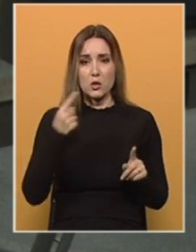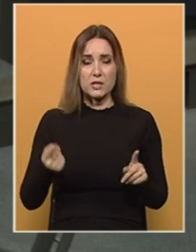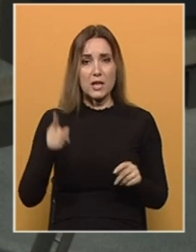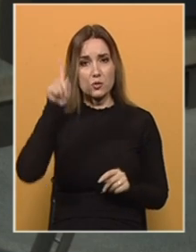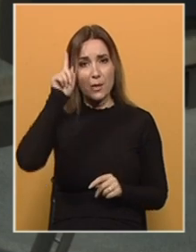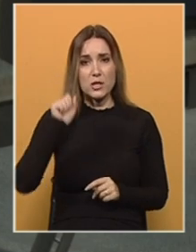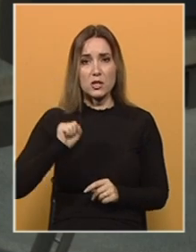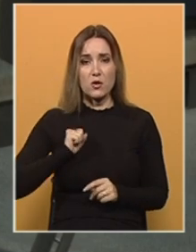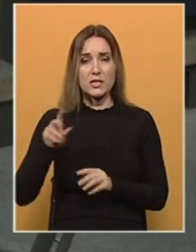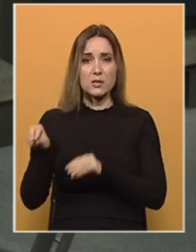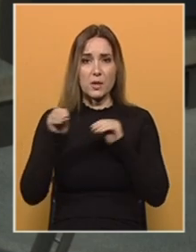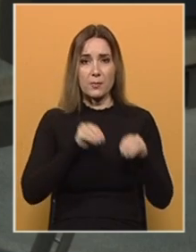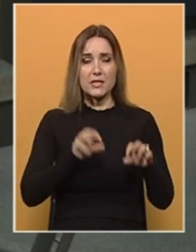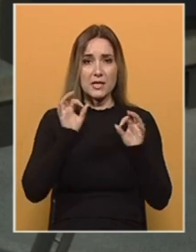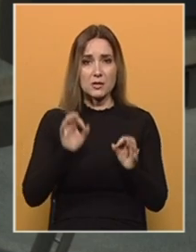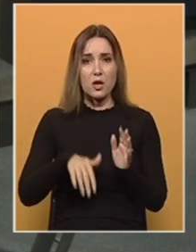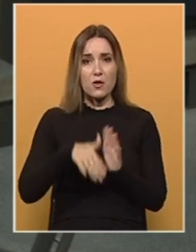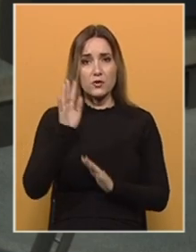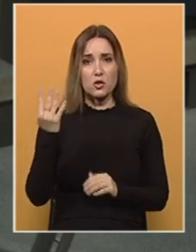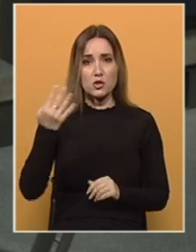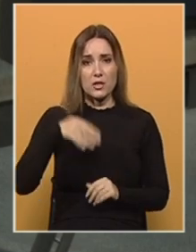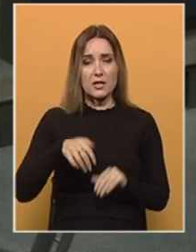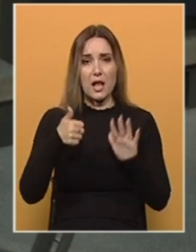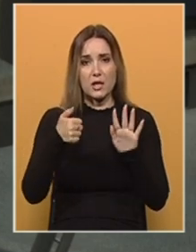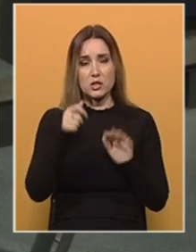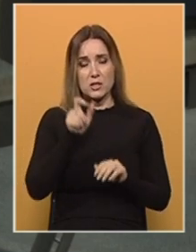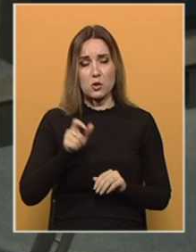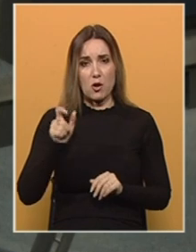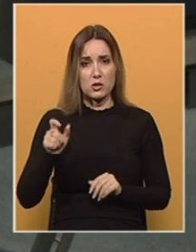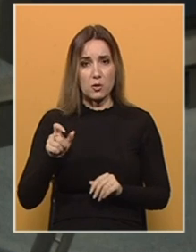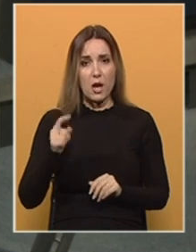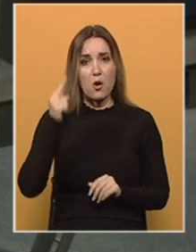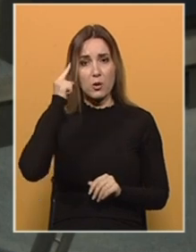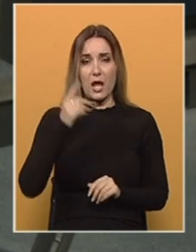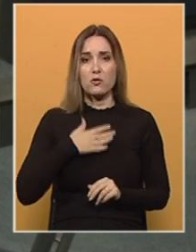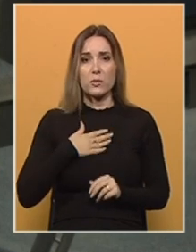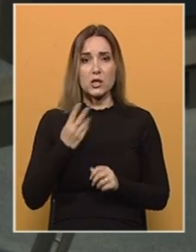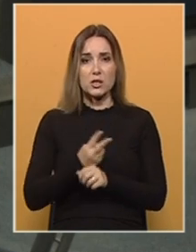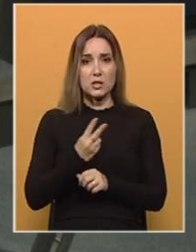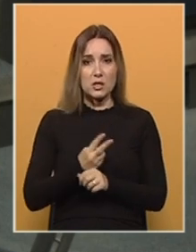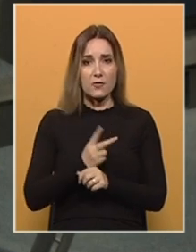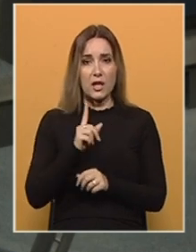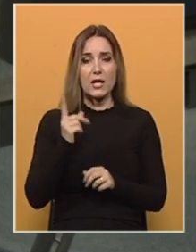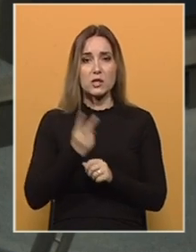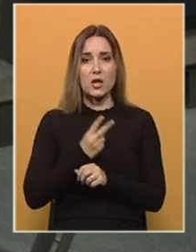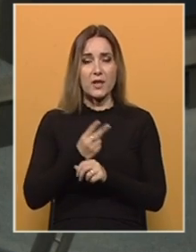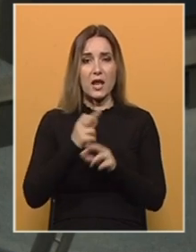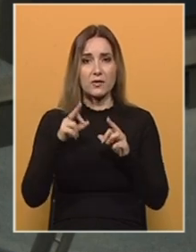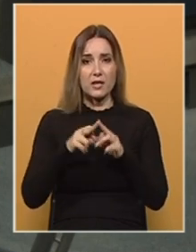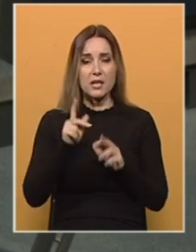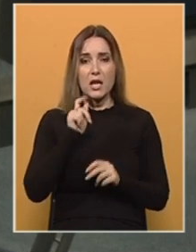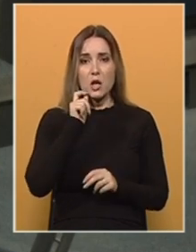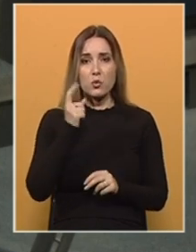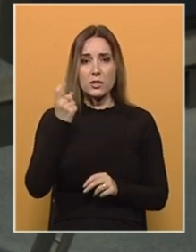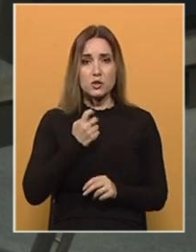Njemačke vojnici prebacili na sigurno više od 4.600 osoba, uglavnom naših državljana i državljana Afganistana, ali i